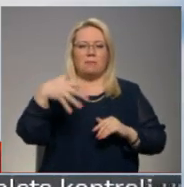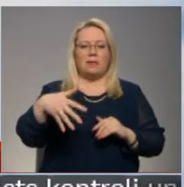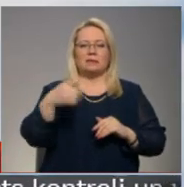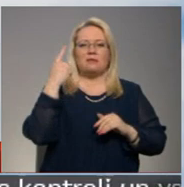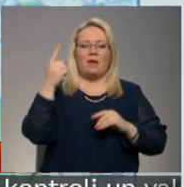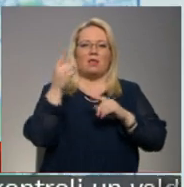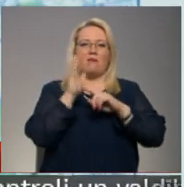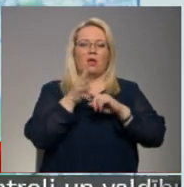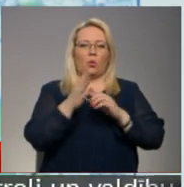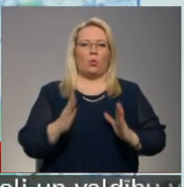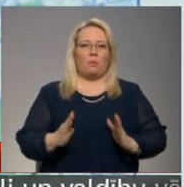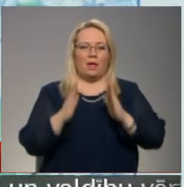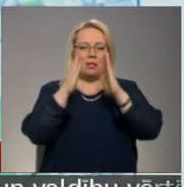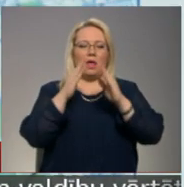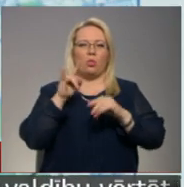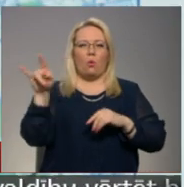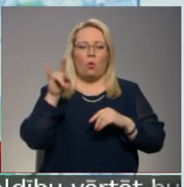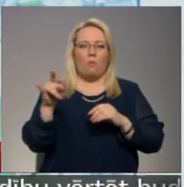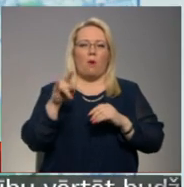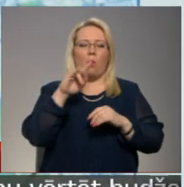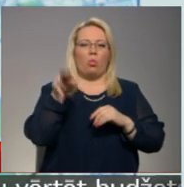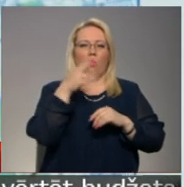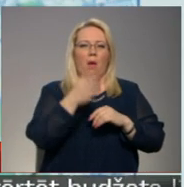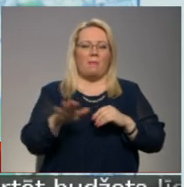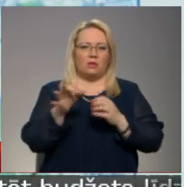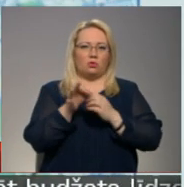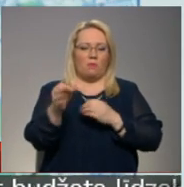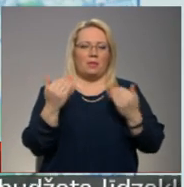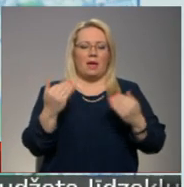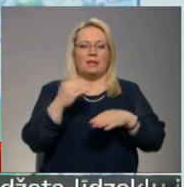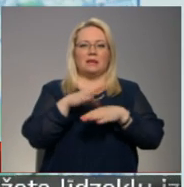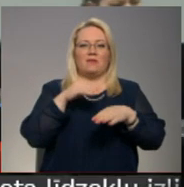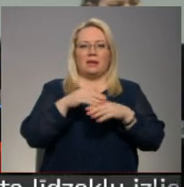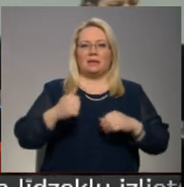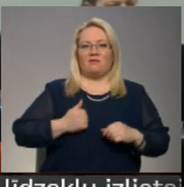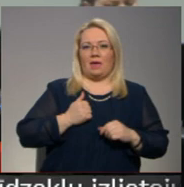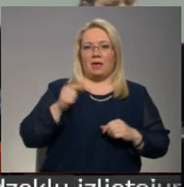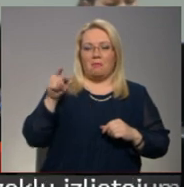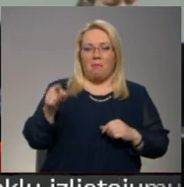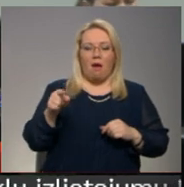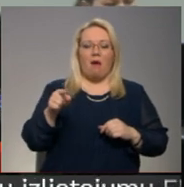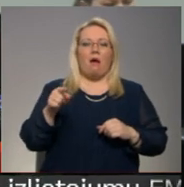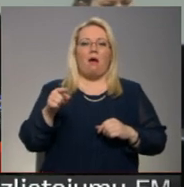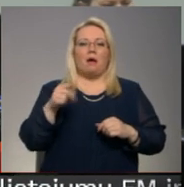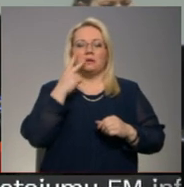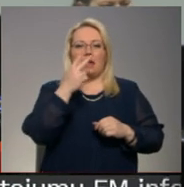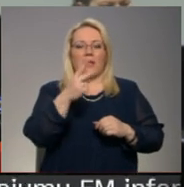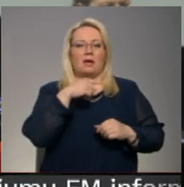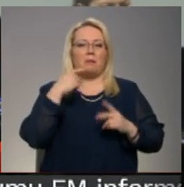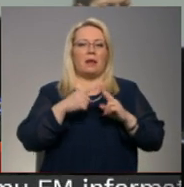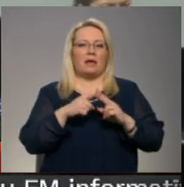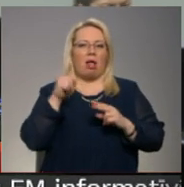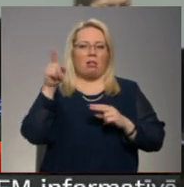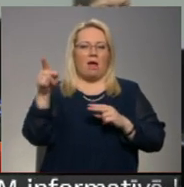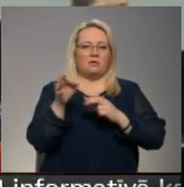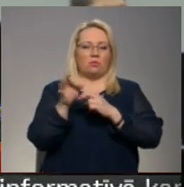vēju turbinu tukumu un dobels novados, bet tagad Zviedrijs uzņēmuma EOLUS vindā B meitas uzņēmums lūkojas arī Jāugavas